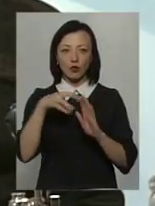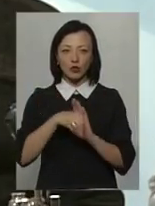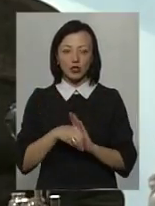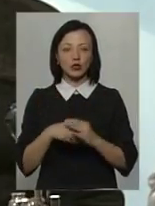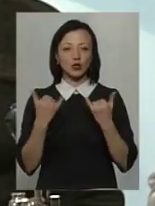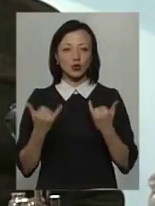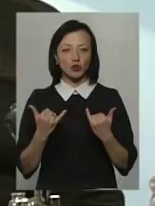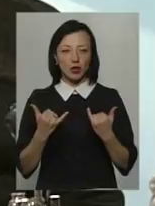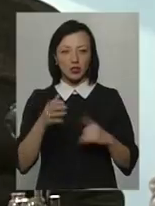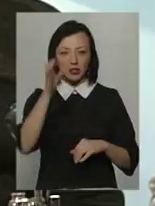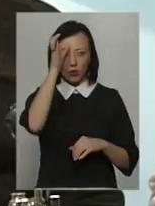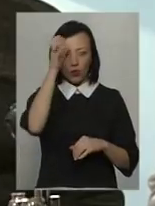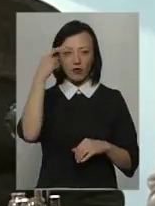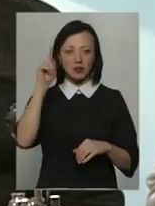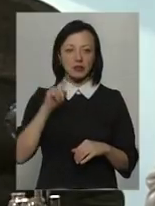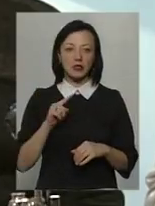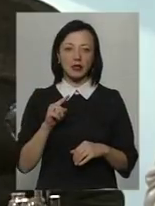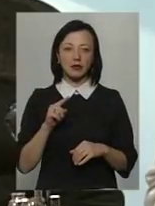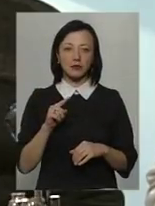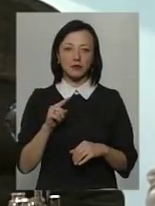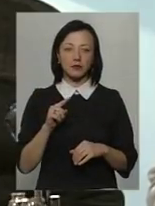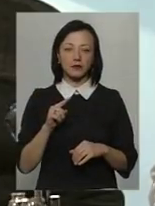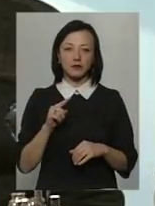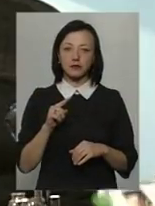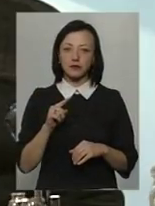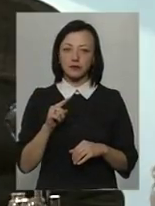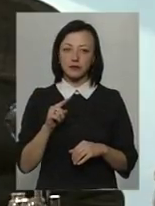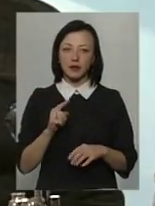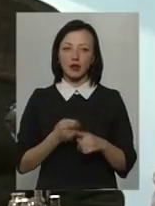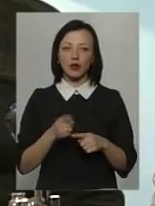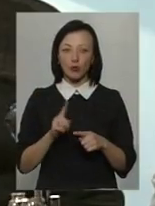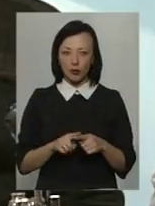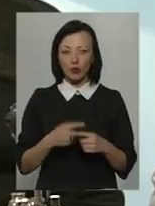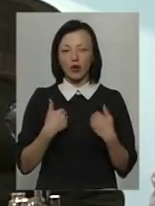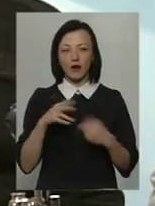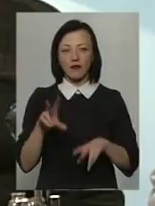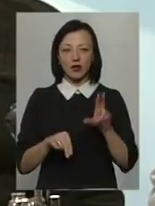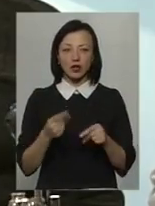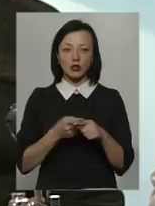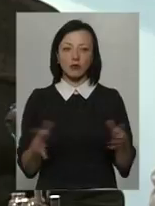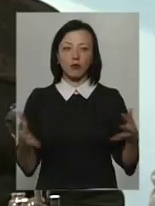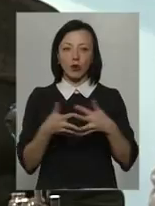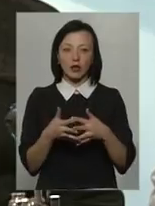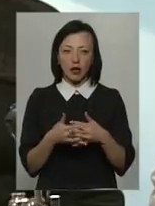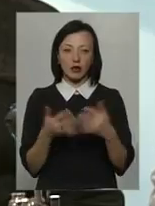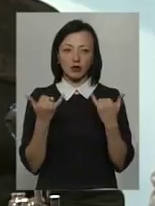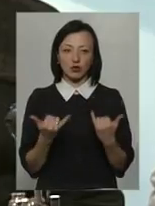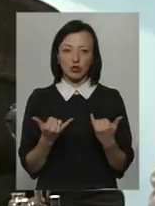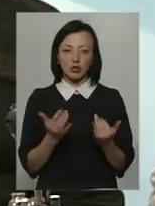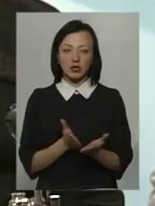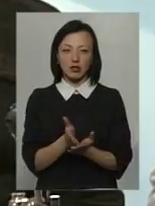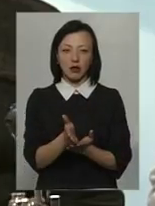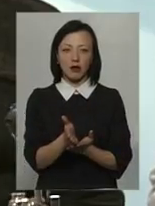сучасних наукових знань, тому я вважаю, що це поєднання, тобто це такий сучасний